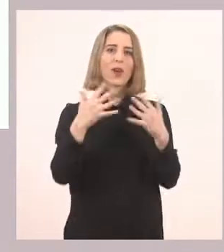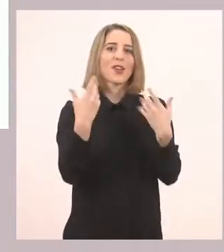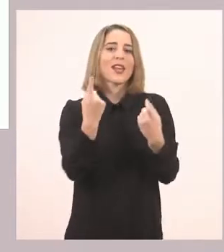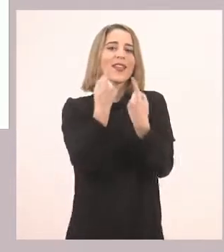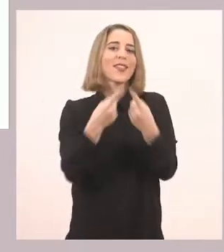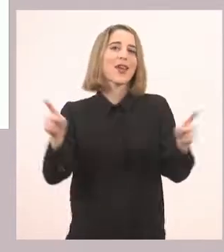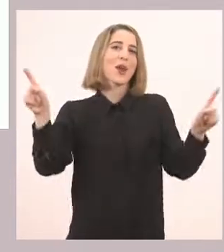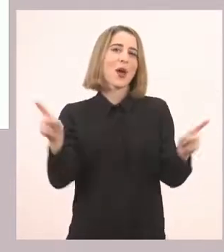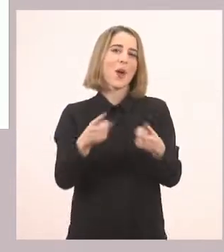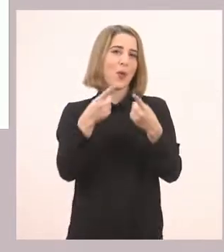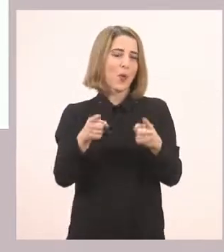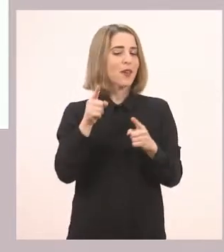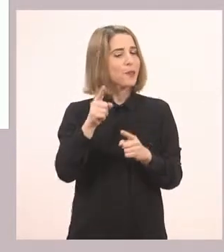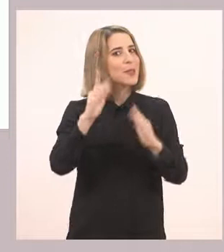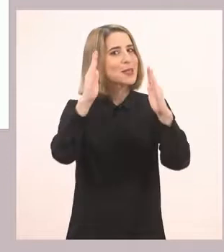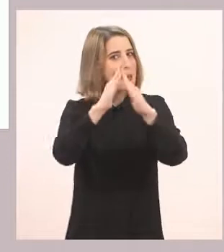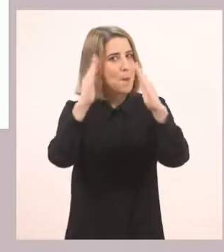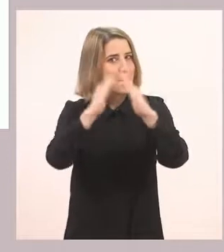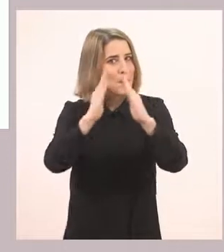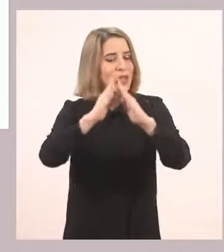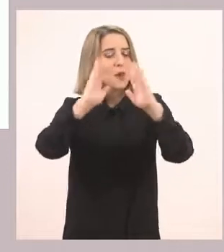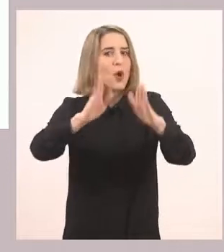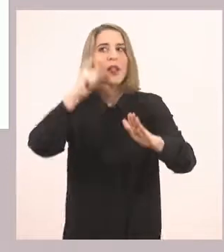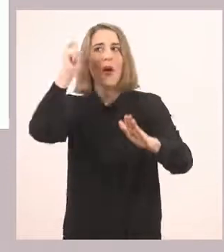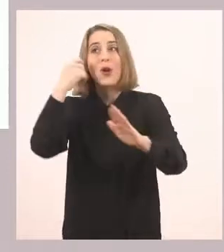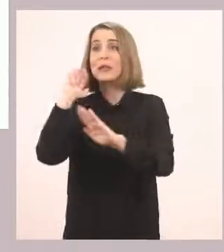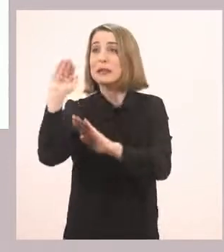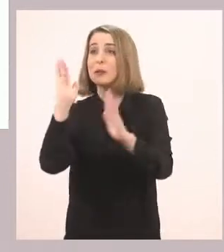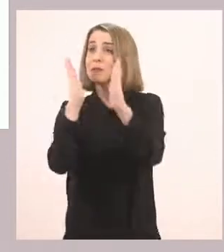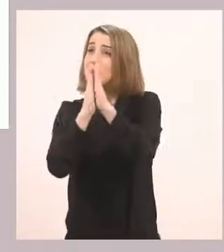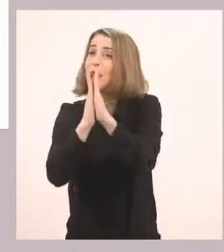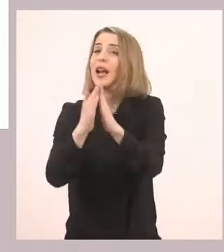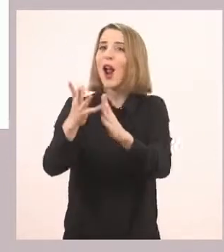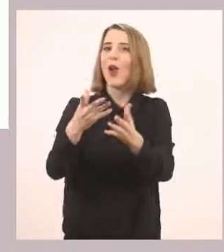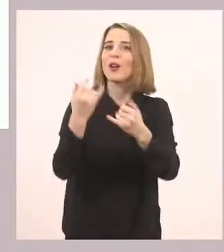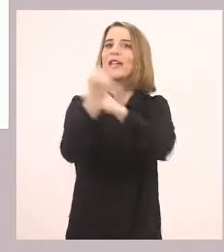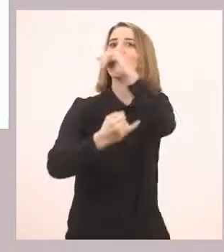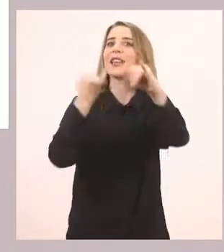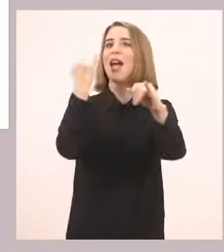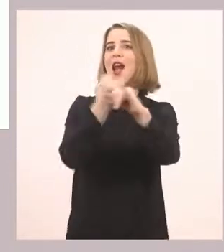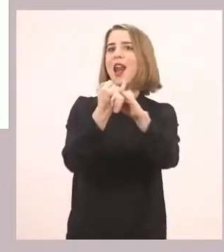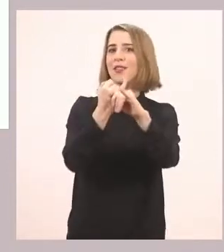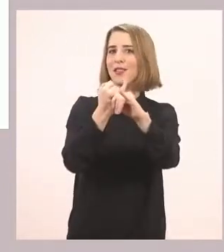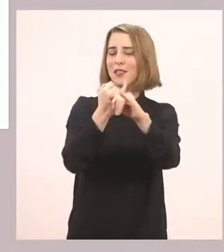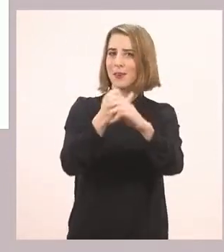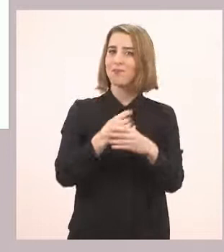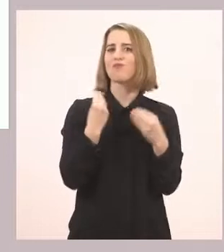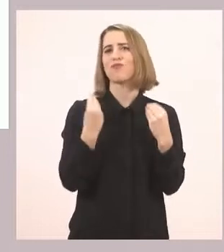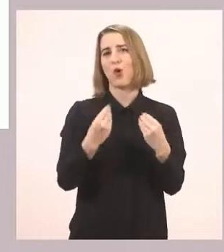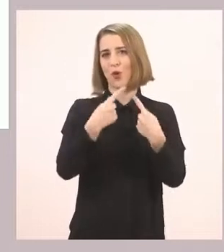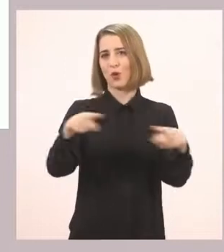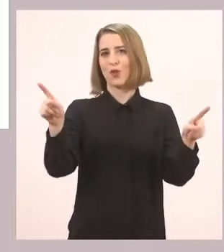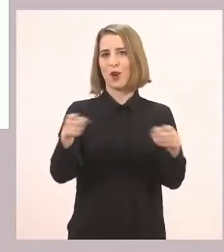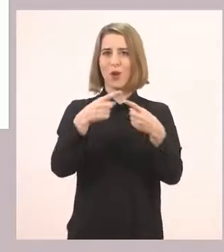τραγουδάκι το οποίο μπορείτε και εσείς να πείτε μετά στους γονείς σας να σας το βάλουν να το ακούσετε στο διαδίκτυο. Είναι πολύ ωραίο! Θα σας το